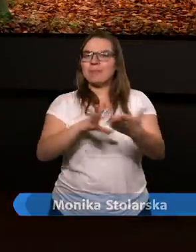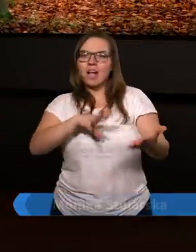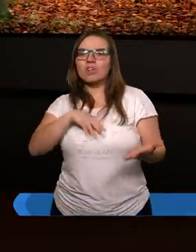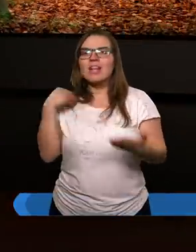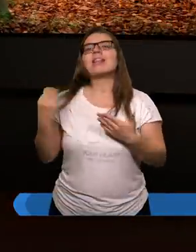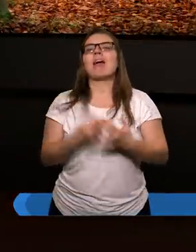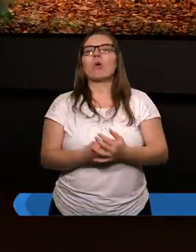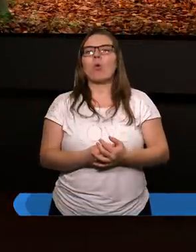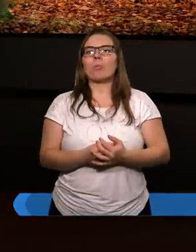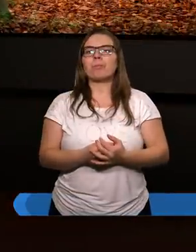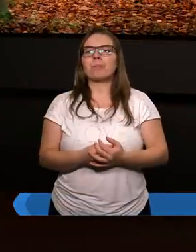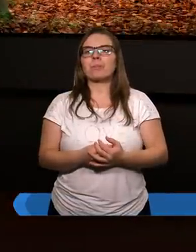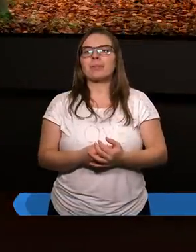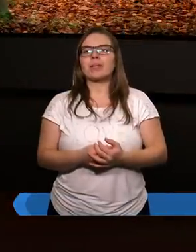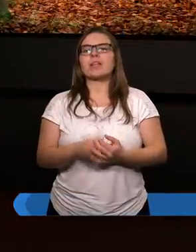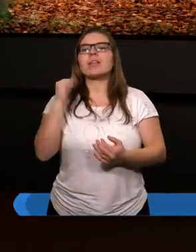Świętego.